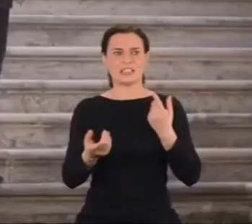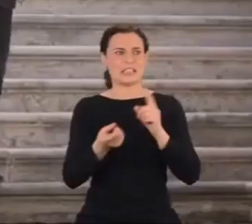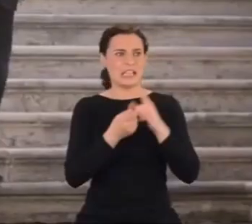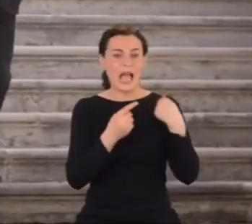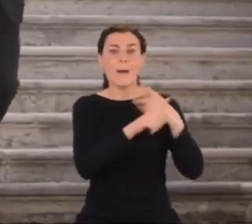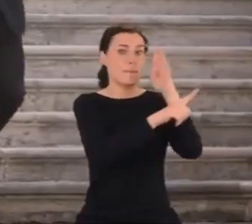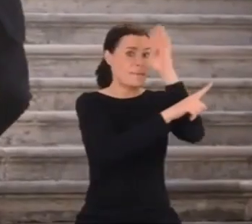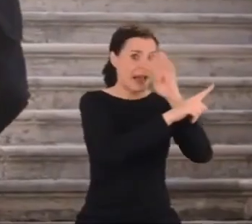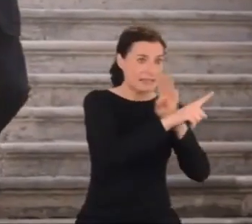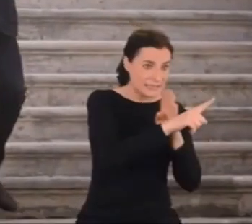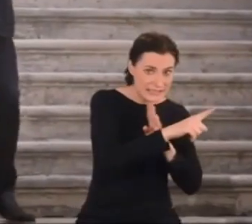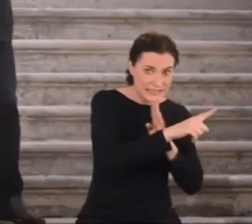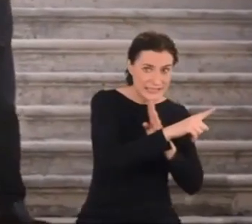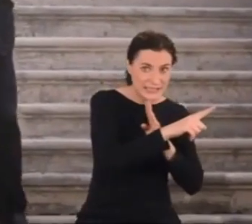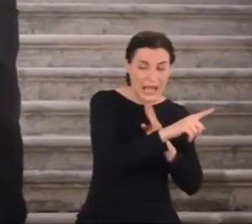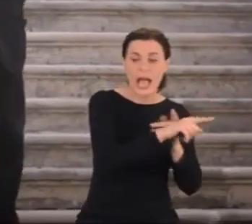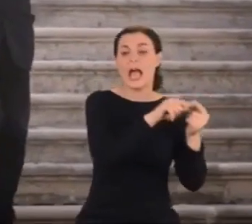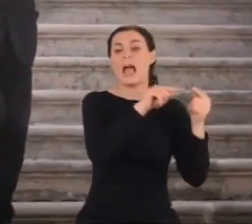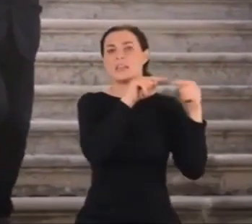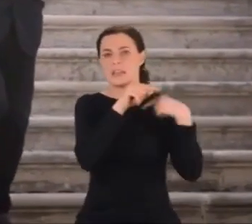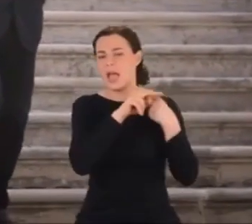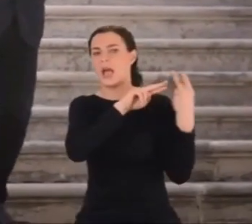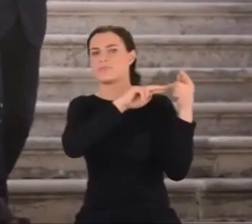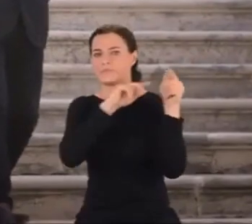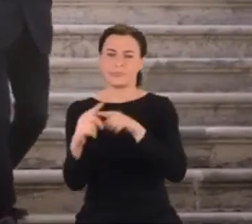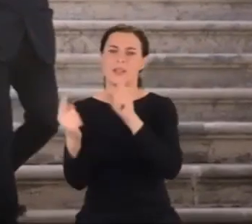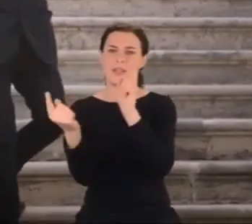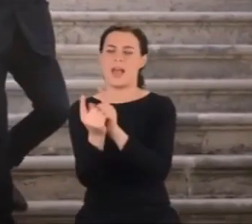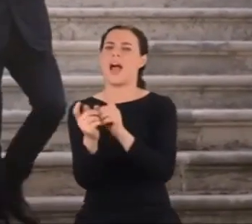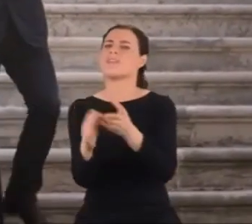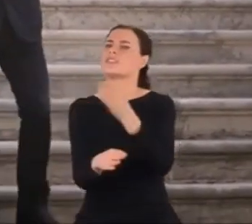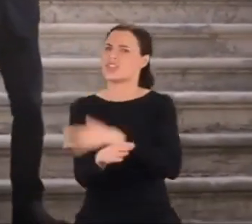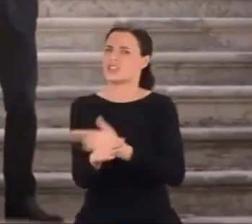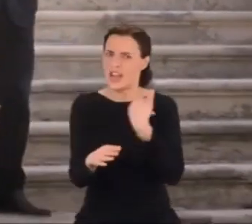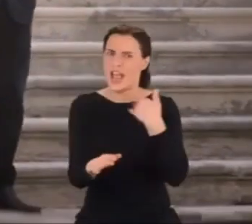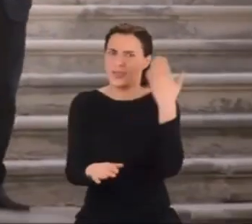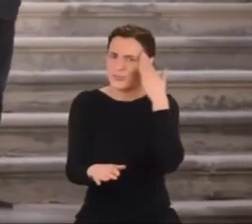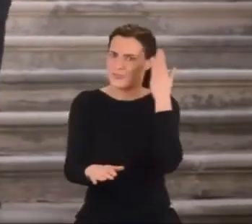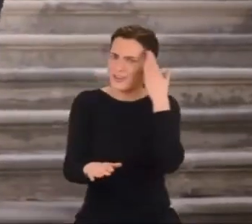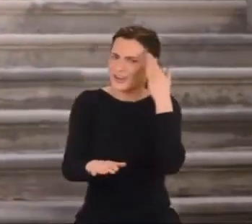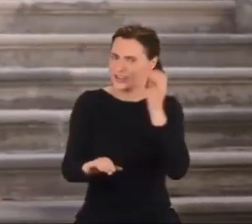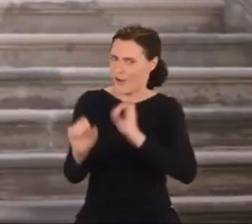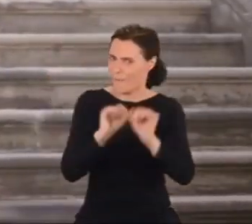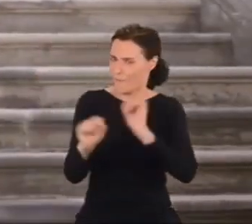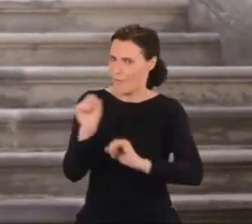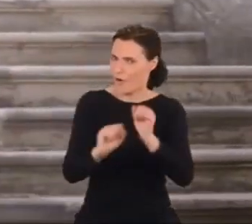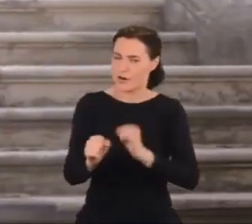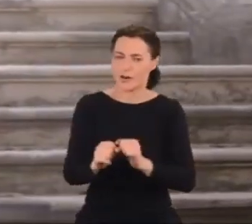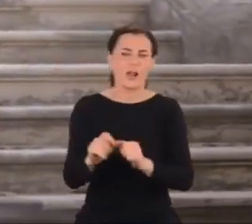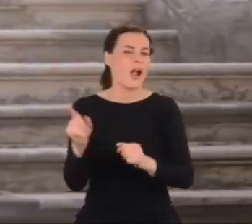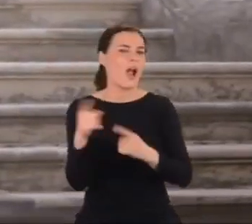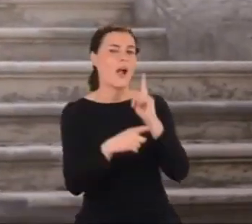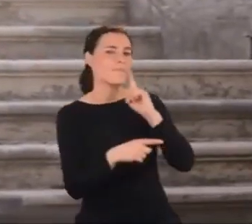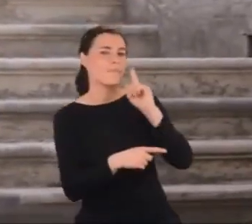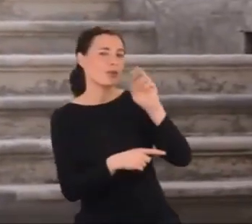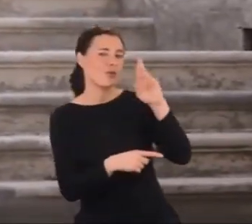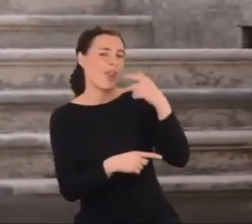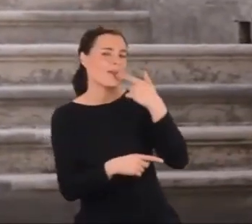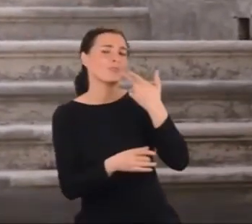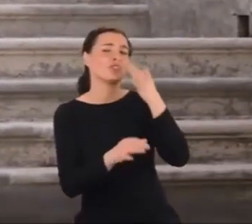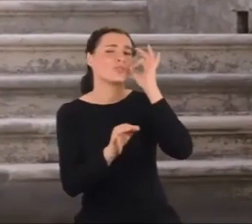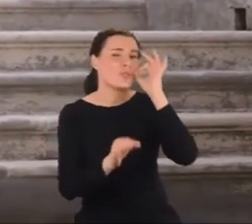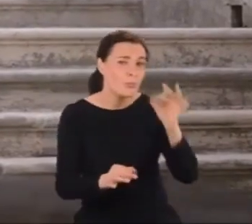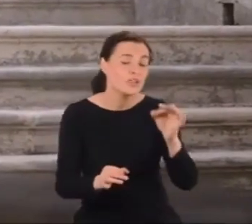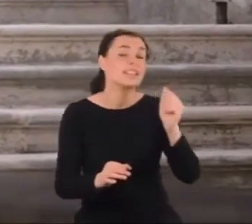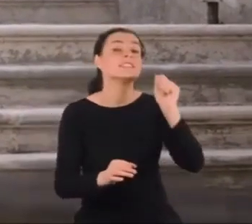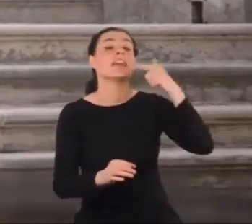wracam z Brazylii, choć tyle lat mieszkałem we Florencji. Na co Majorana odparł tajemniczo w samą porę, za dwa, trzy tygodnie